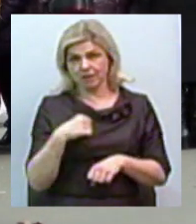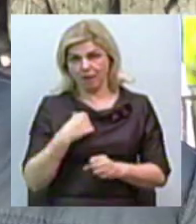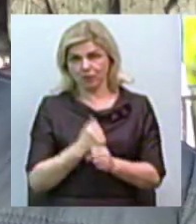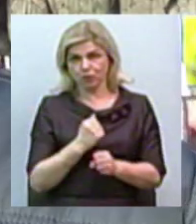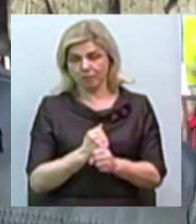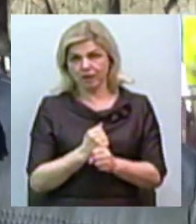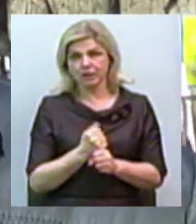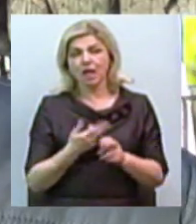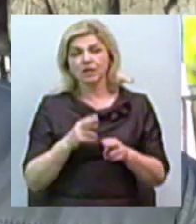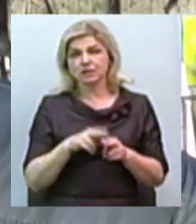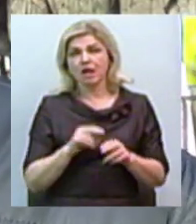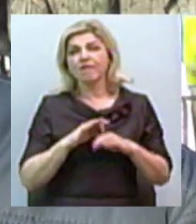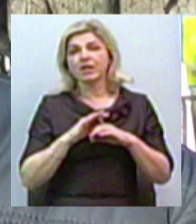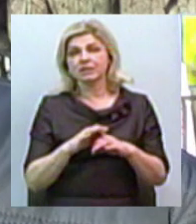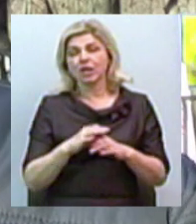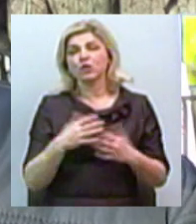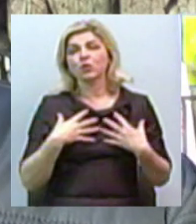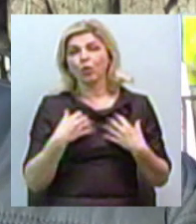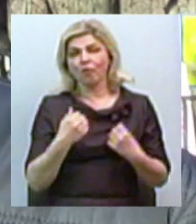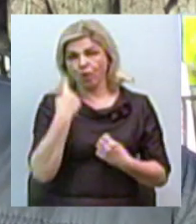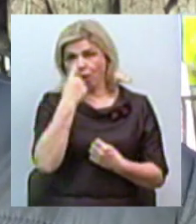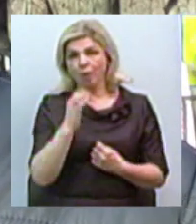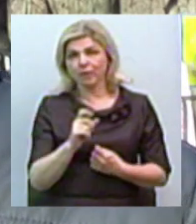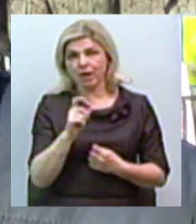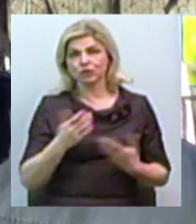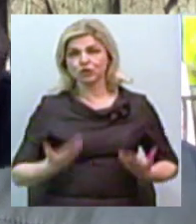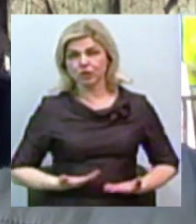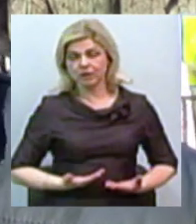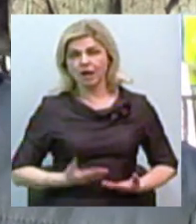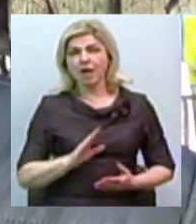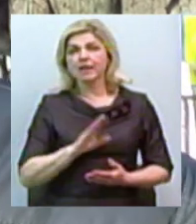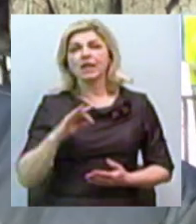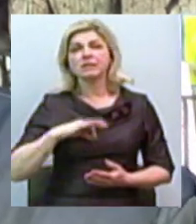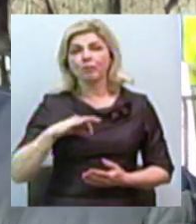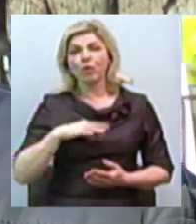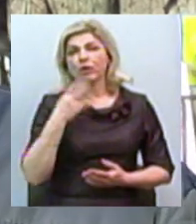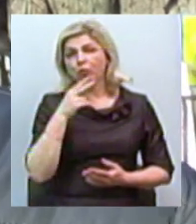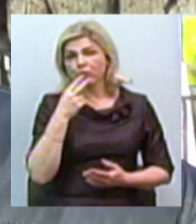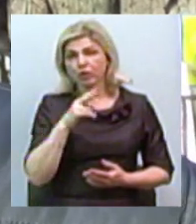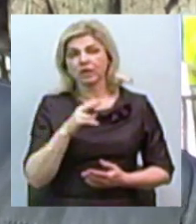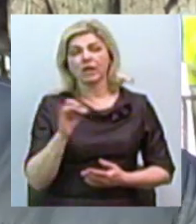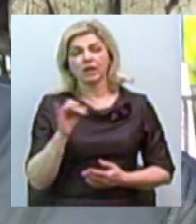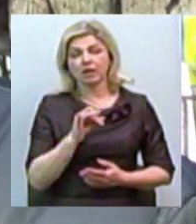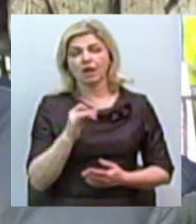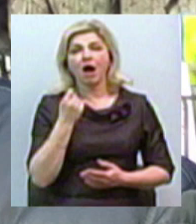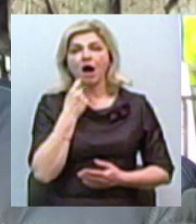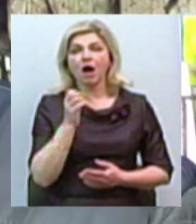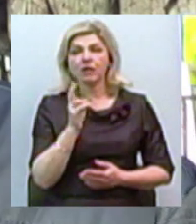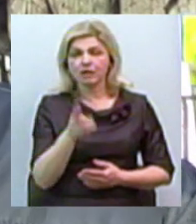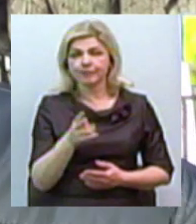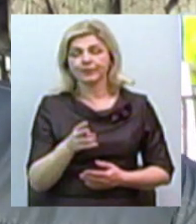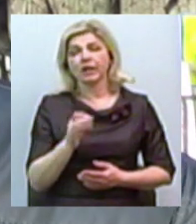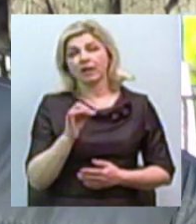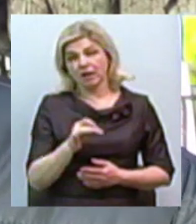вести здоровий образ життя, не вживати тітюнові вироби та алкоголь, вести